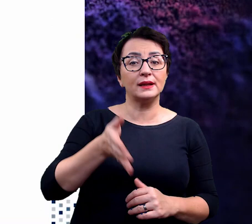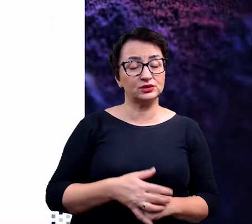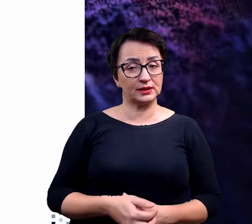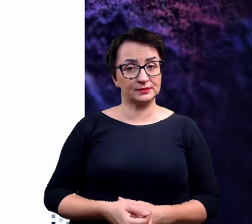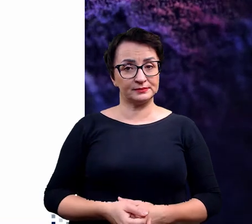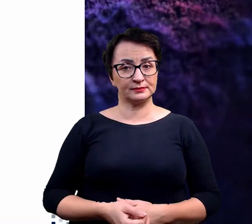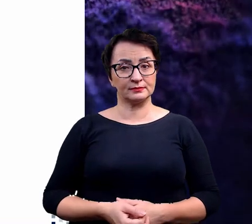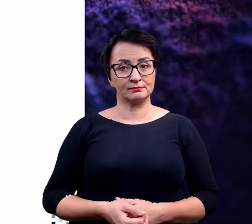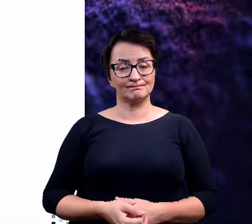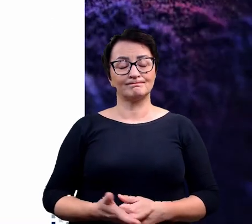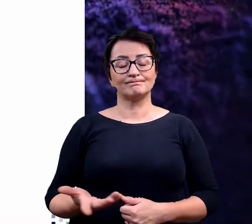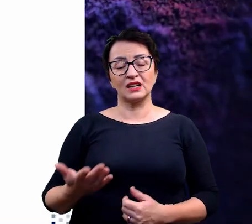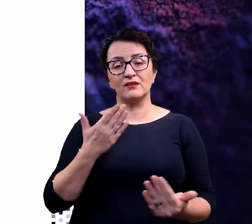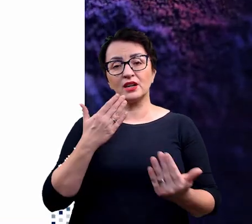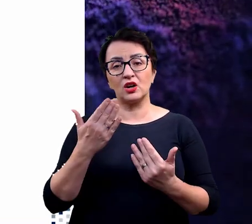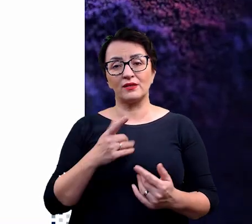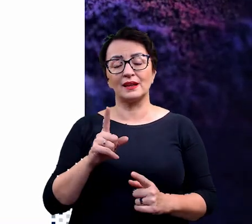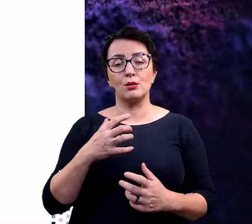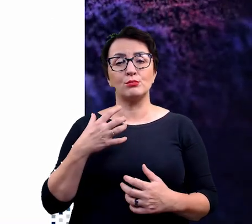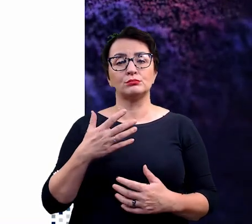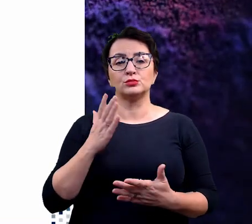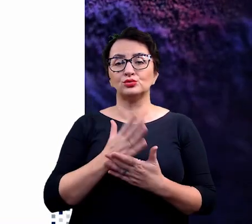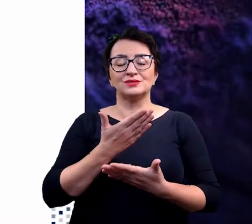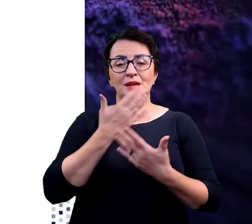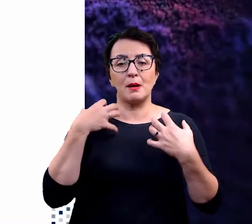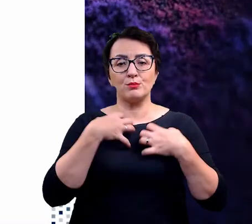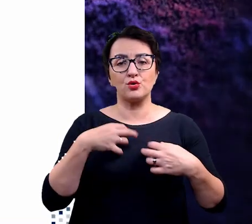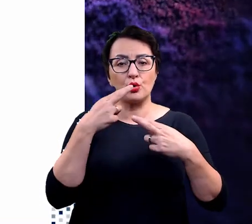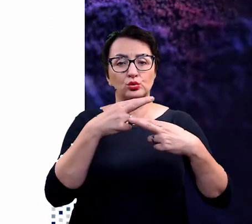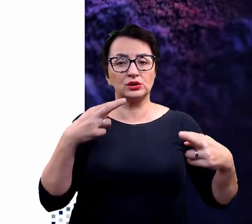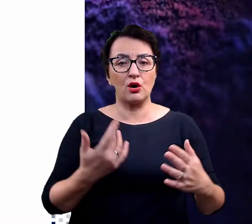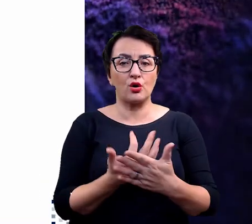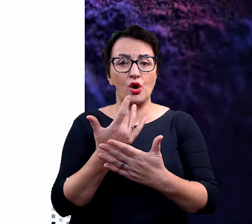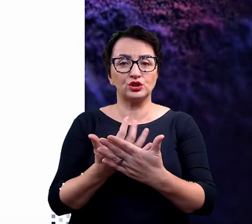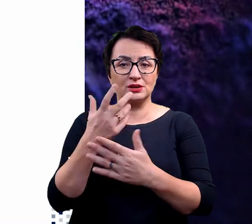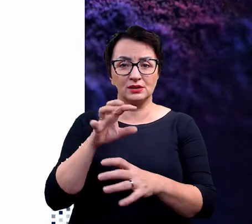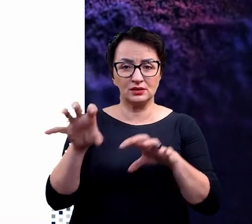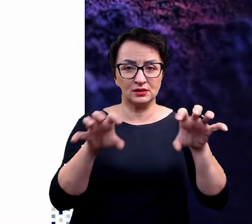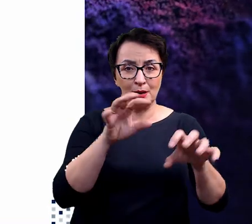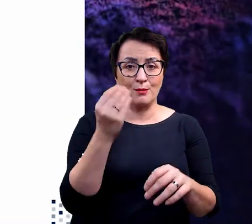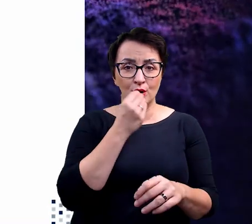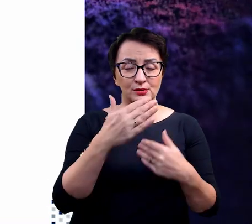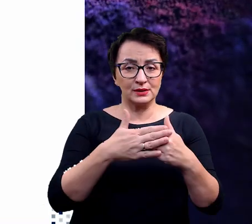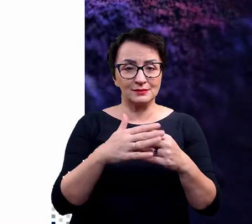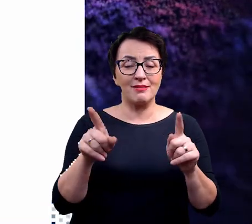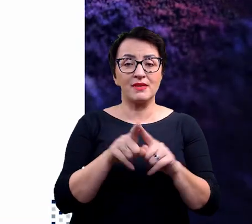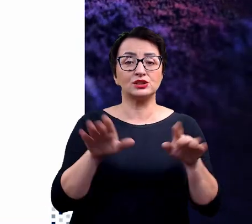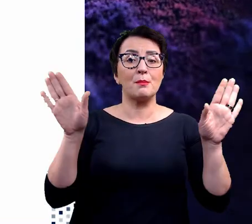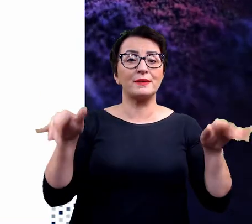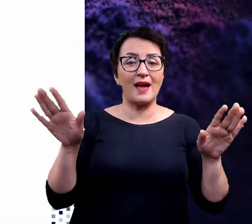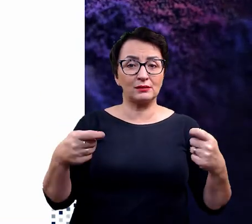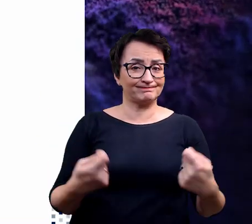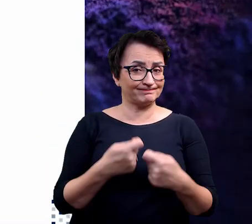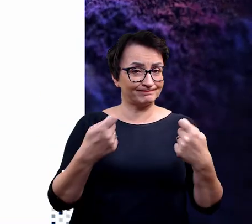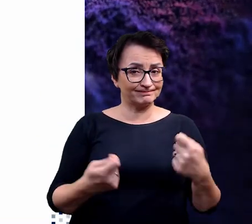I wydaje się, że poza utratą bioróżnolności roślin w zdominowanych przez niego terenach nadbrzeżnych gatunek ten może także poważnie zagrozić populacją ptaków, które gwiazdują